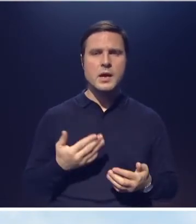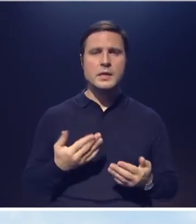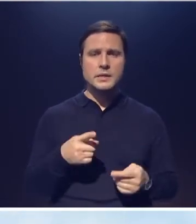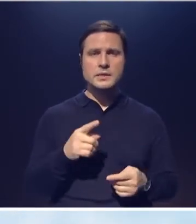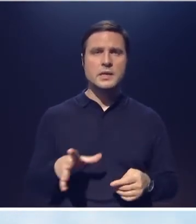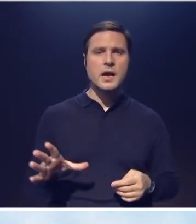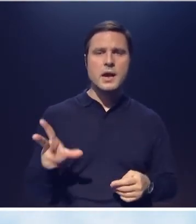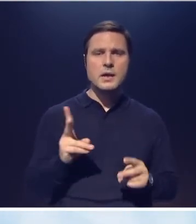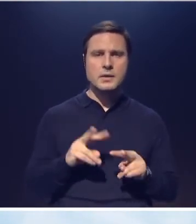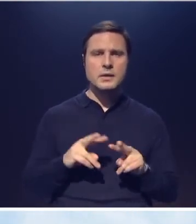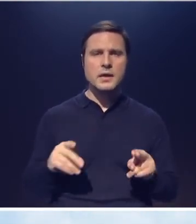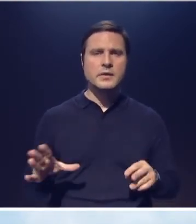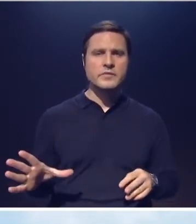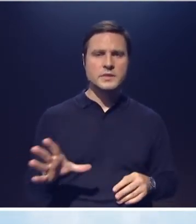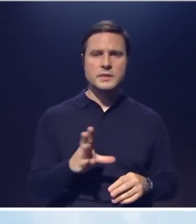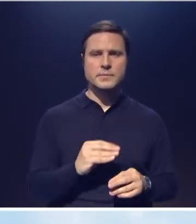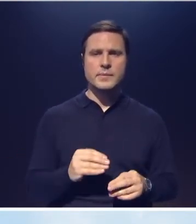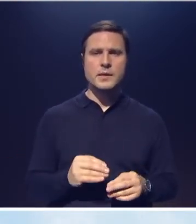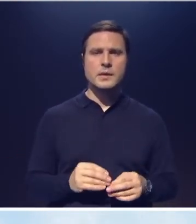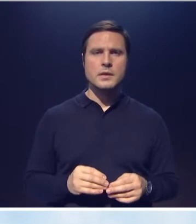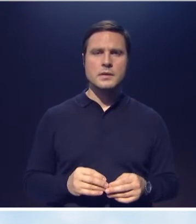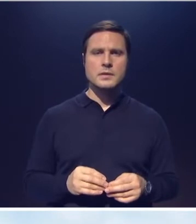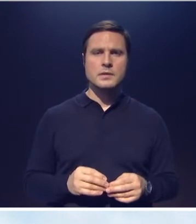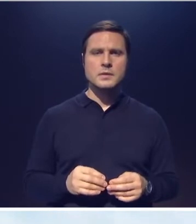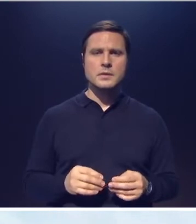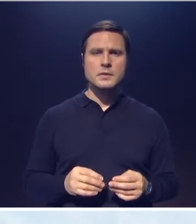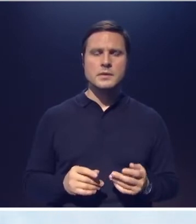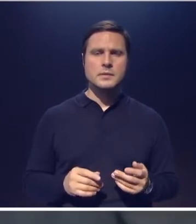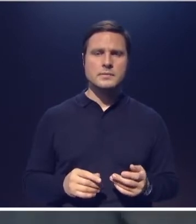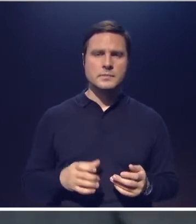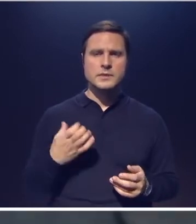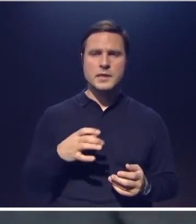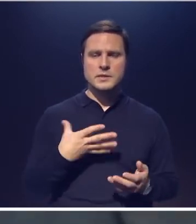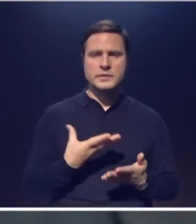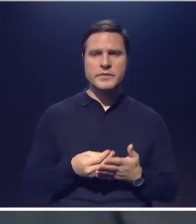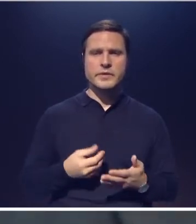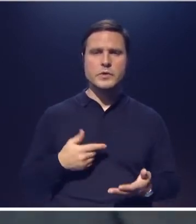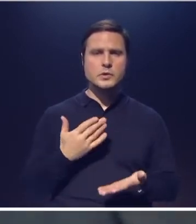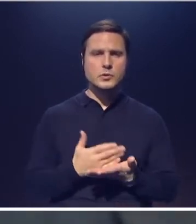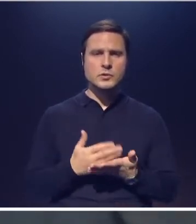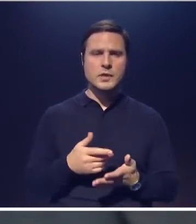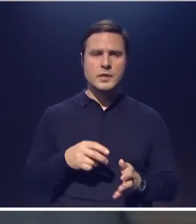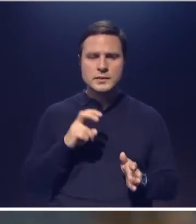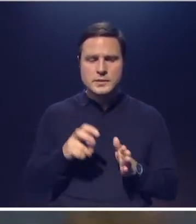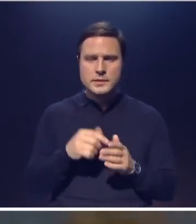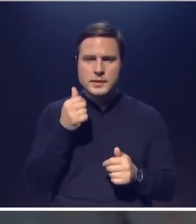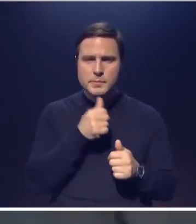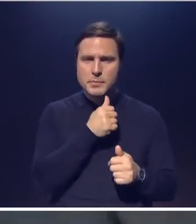как все столетия своего существования, сидели бы где-то под плинтусом,